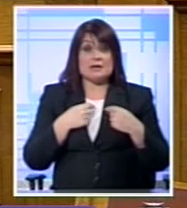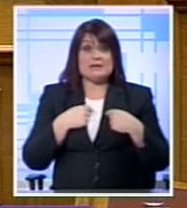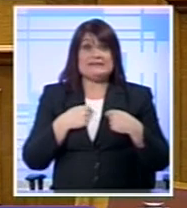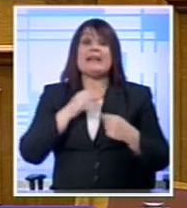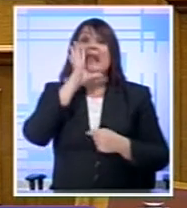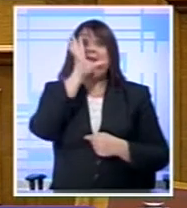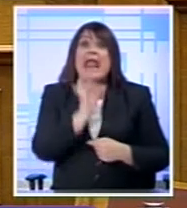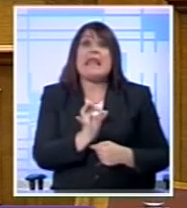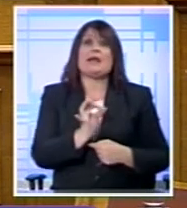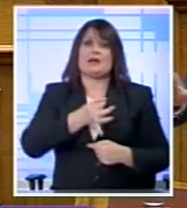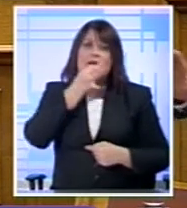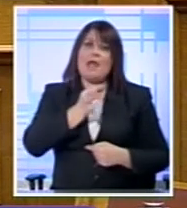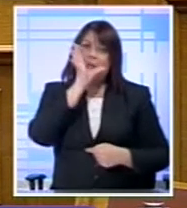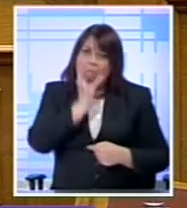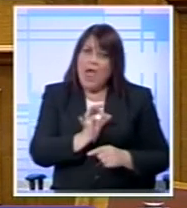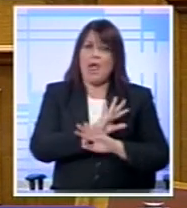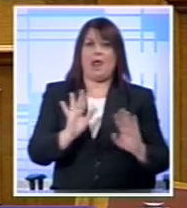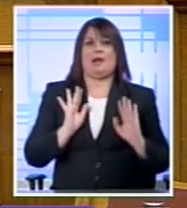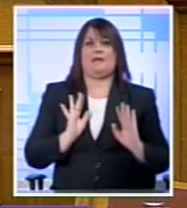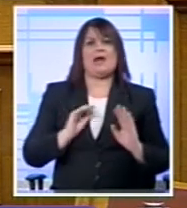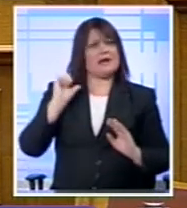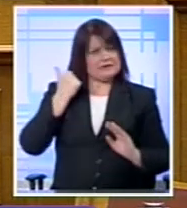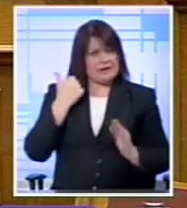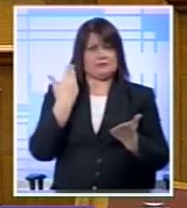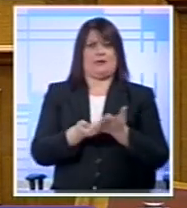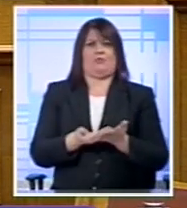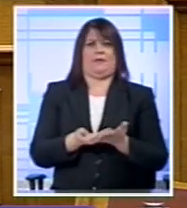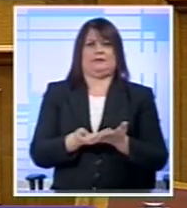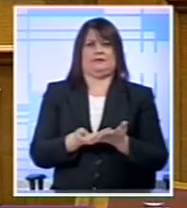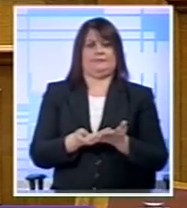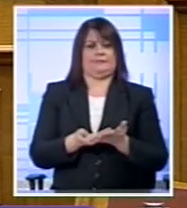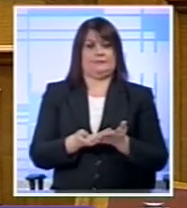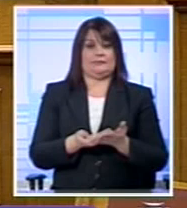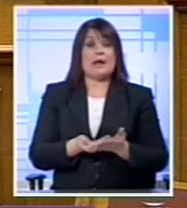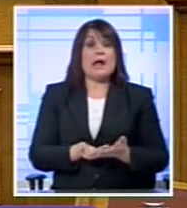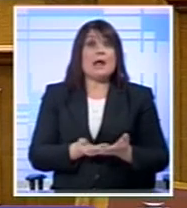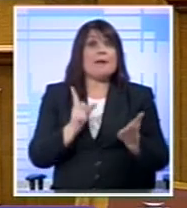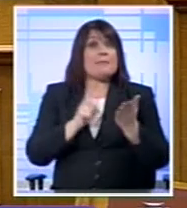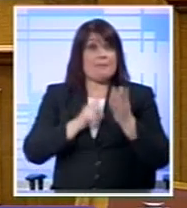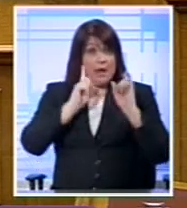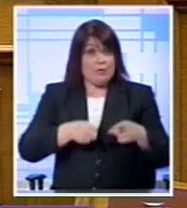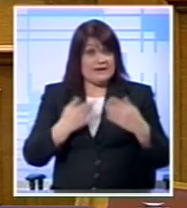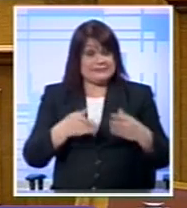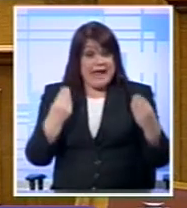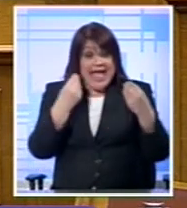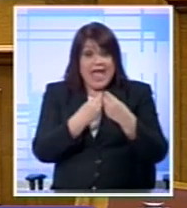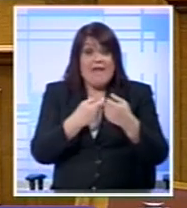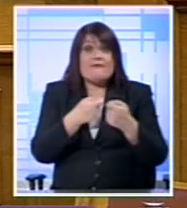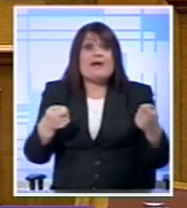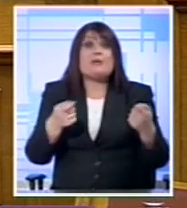ειλικρινείς Και αυτό απλώς επιβεβαιώθηκε και χθες Εάν δεν εφαρμόσουμε αποφάσεις Που στο κάτω κάτω εμείς